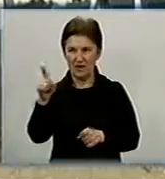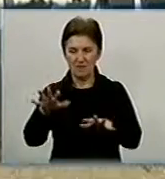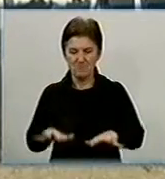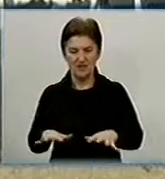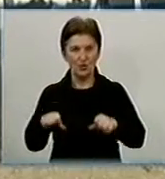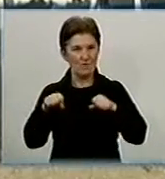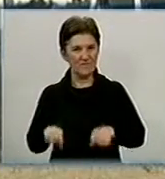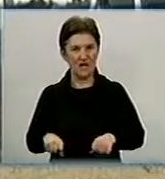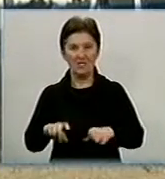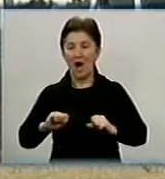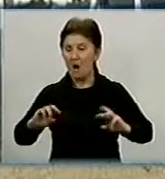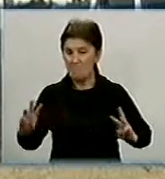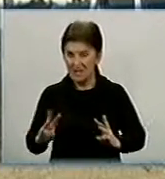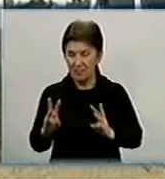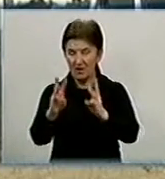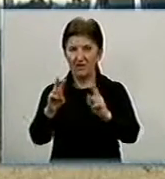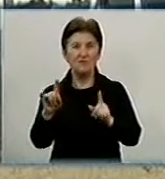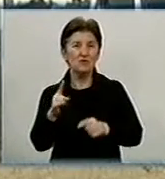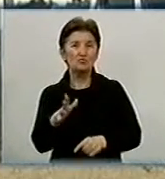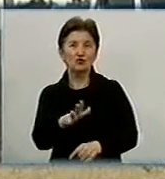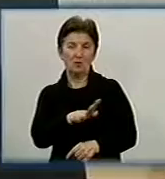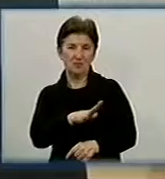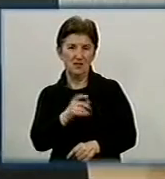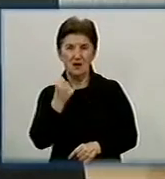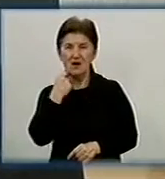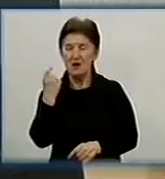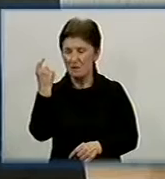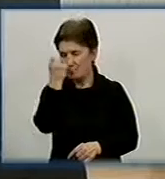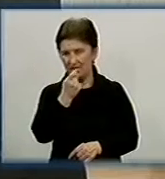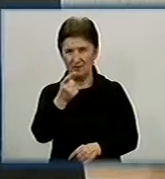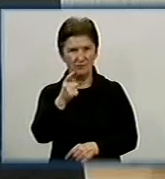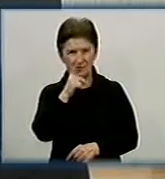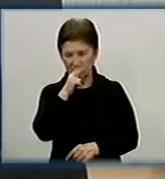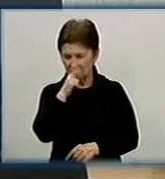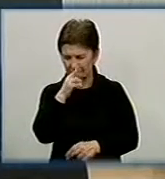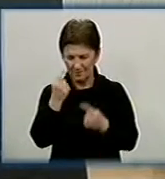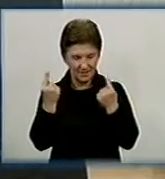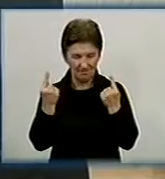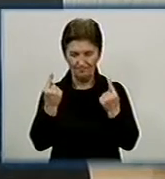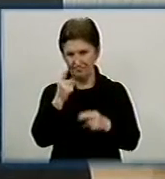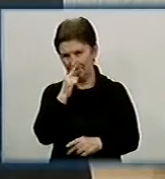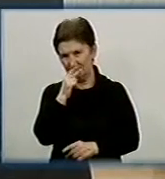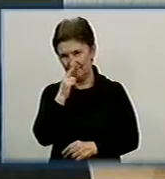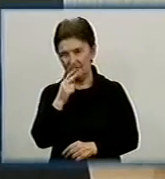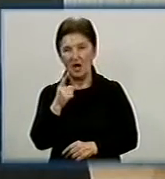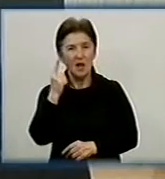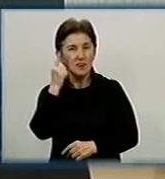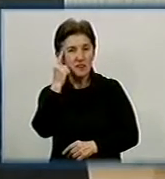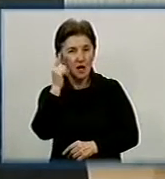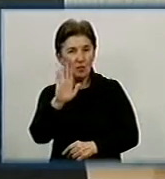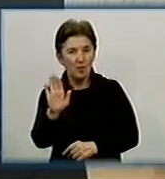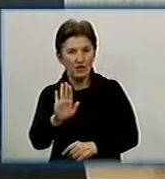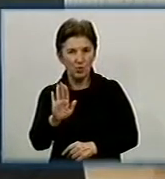підпалив будівлю, бо був п'яний і не оцінював наслідків своїх дій. Сильно каюся, що так зробив, був п'яний, не подумавши,